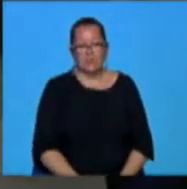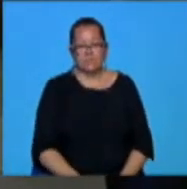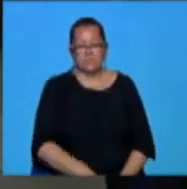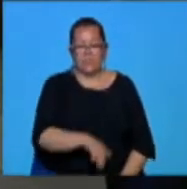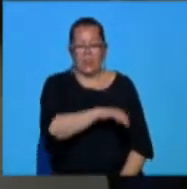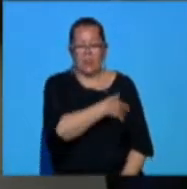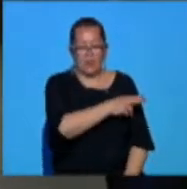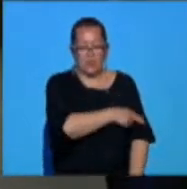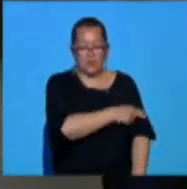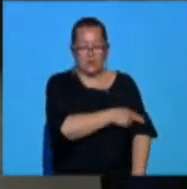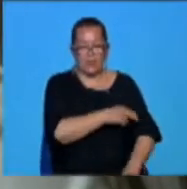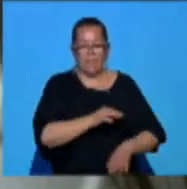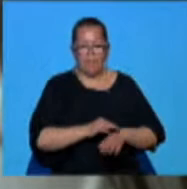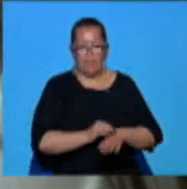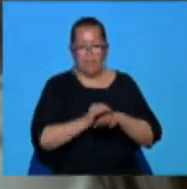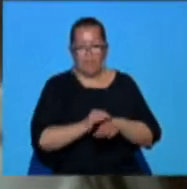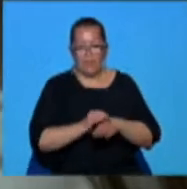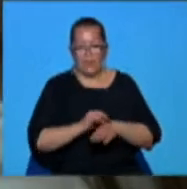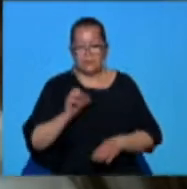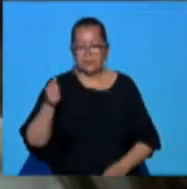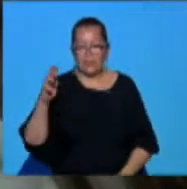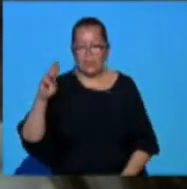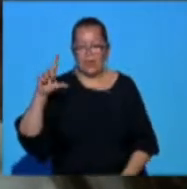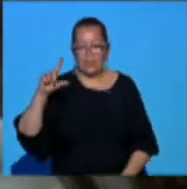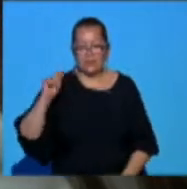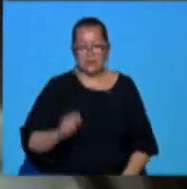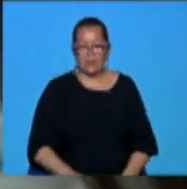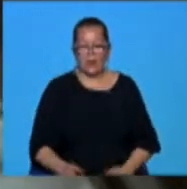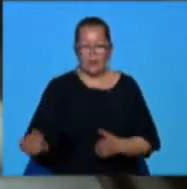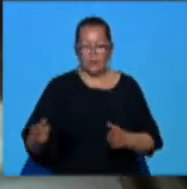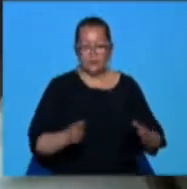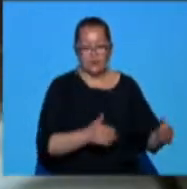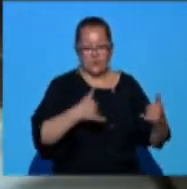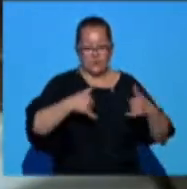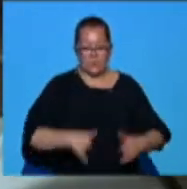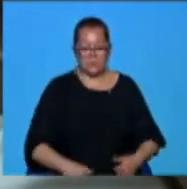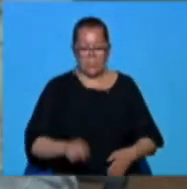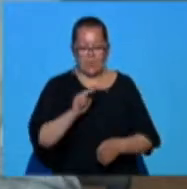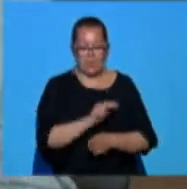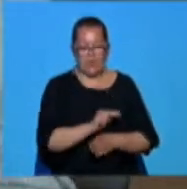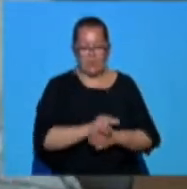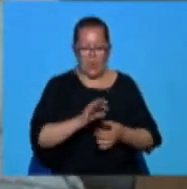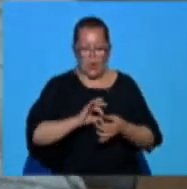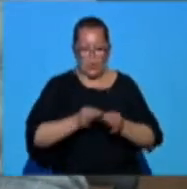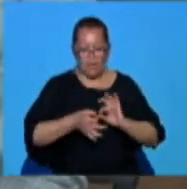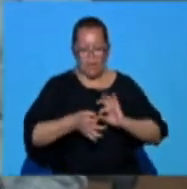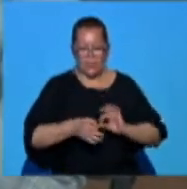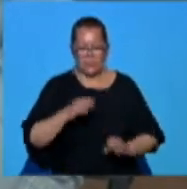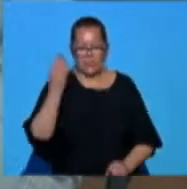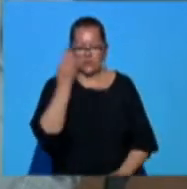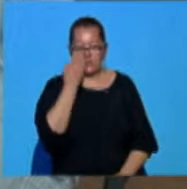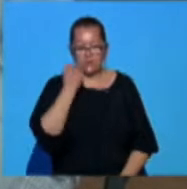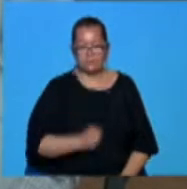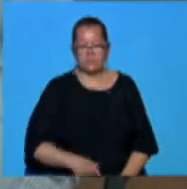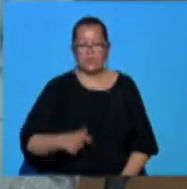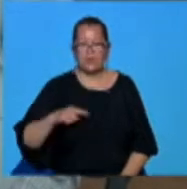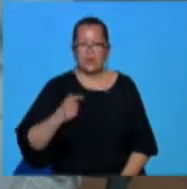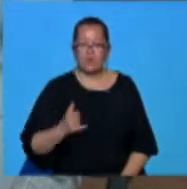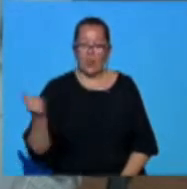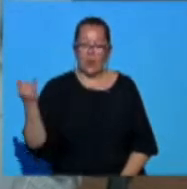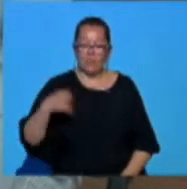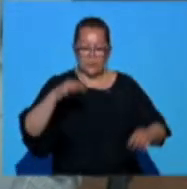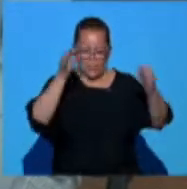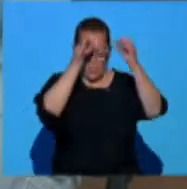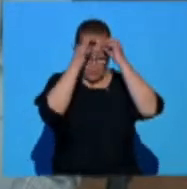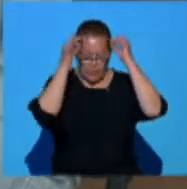Elevii Colegiului Național Pedagogic Mircea Scarlat din Alexandria au reluat anul acesta participarea la olimpiadele școlare. Adoleșenții s-au întors